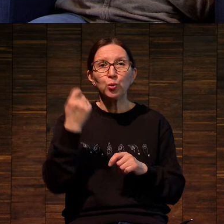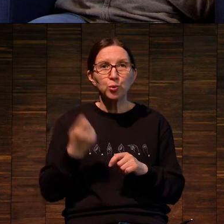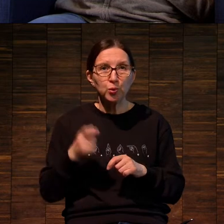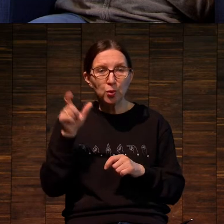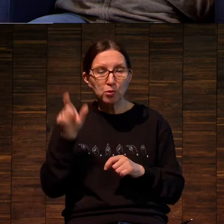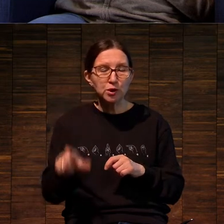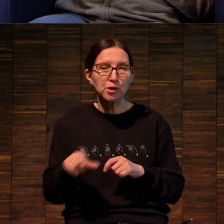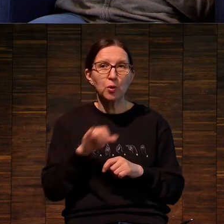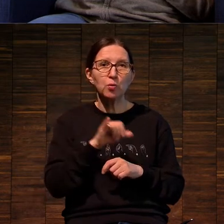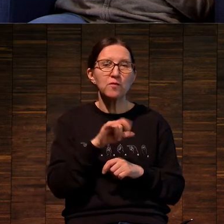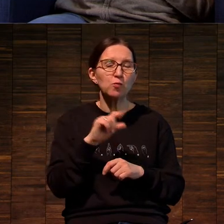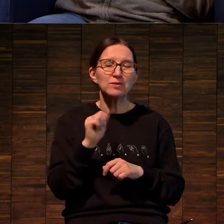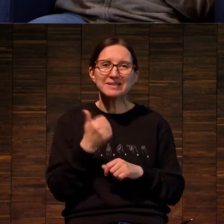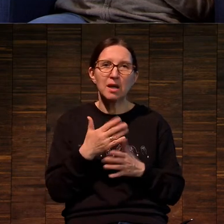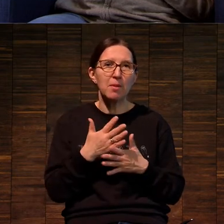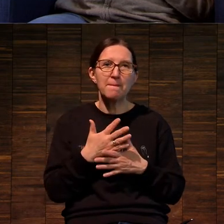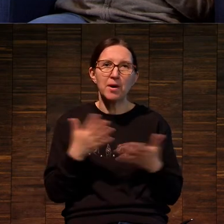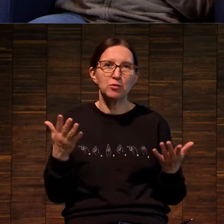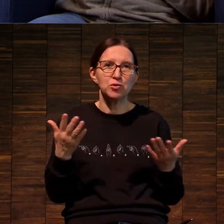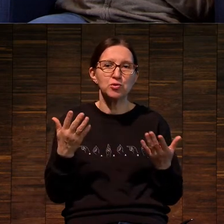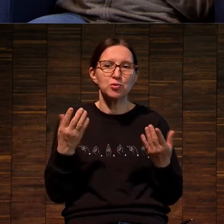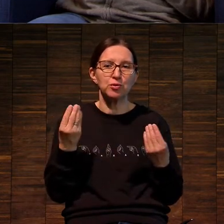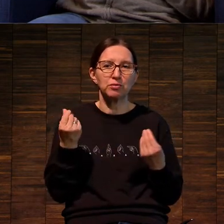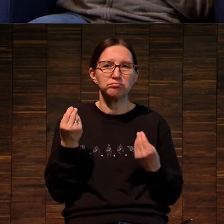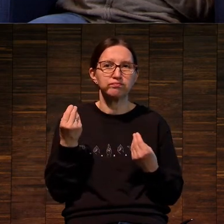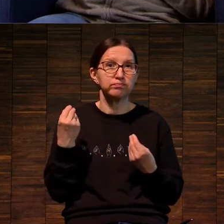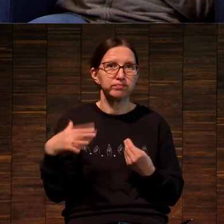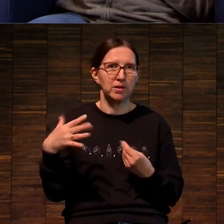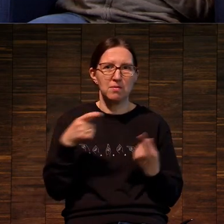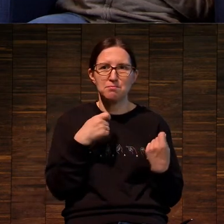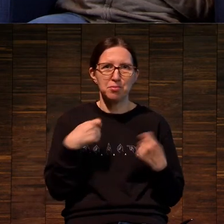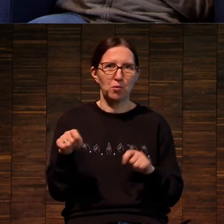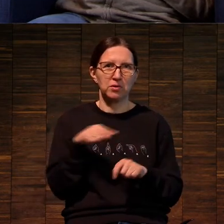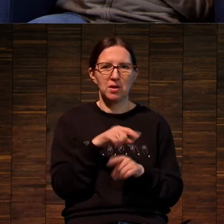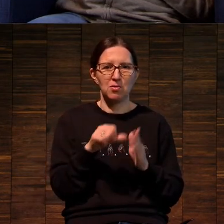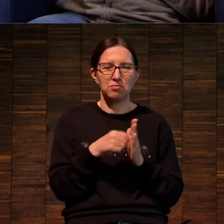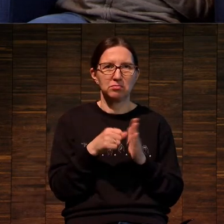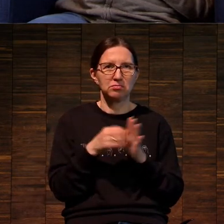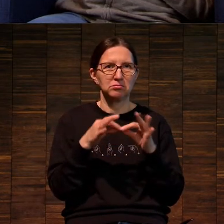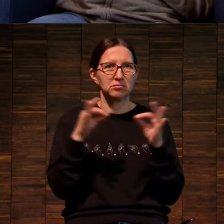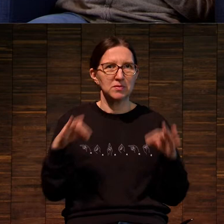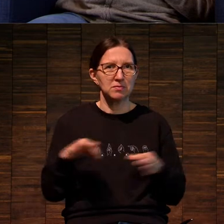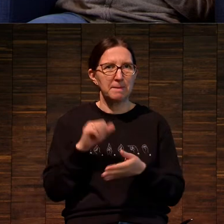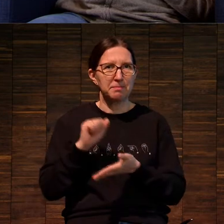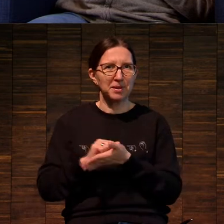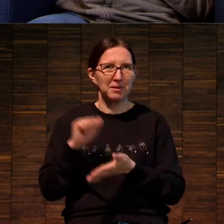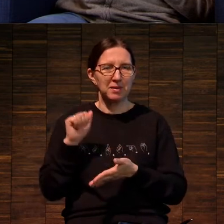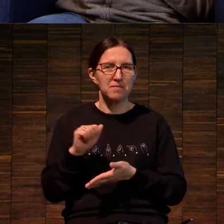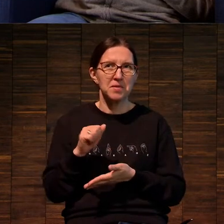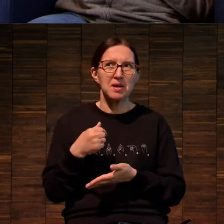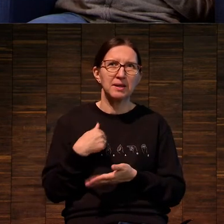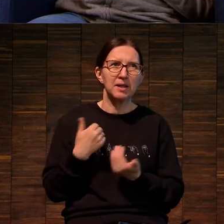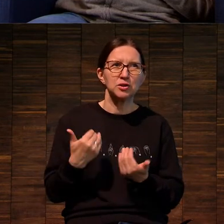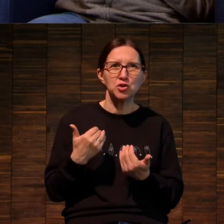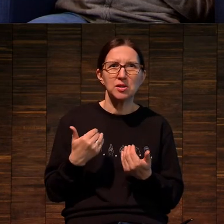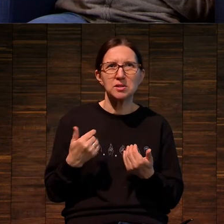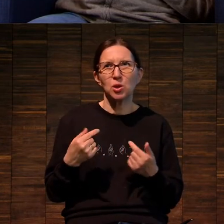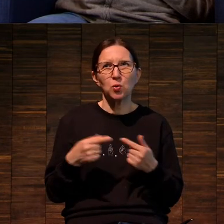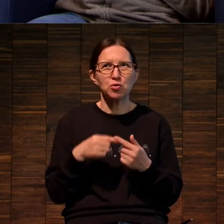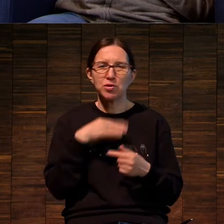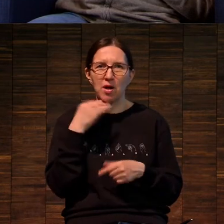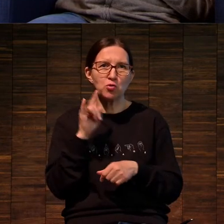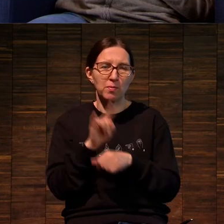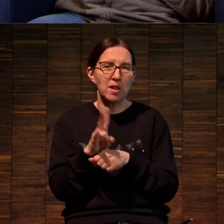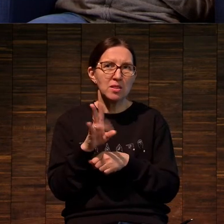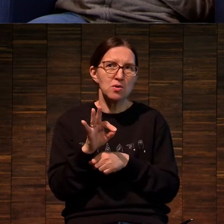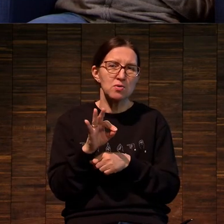у которого самый большой чек за проданный принт. Я сейчас боюсь сказать,